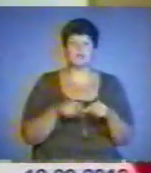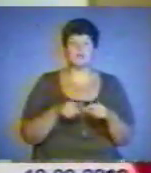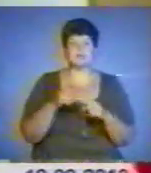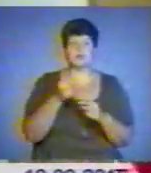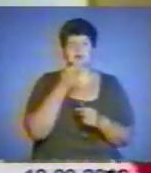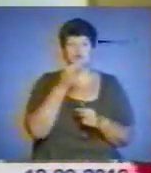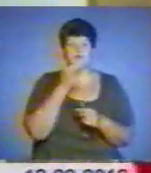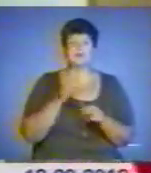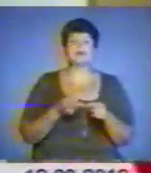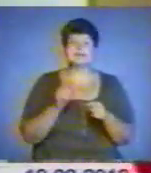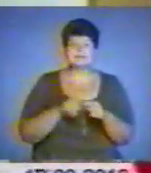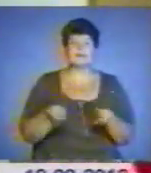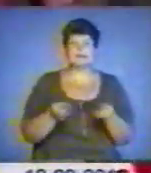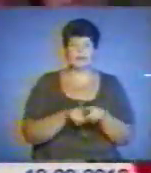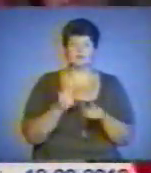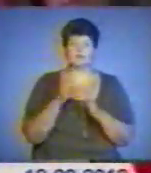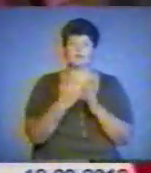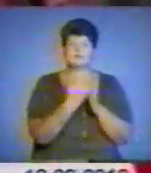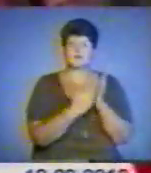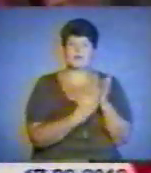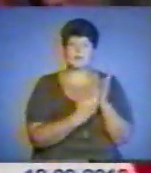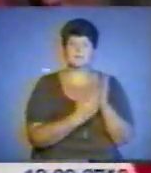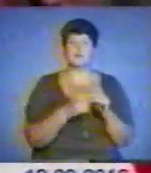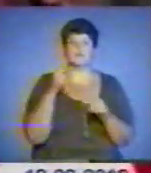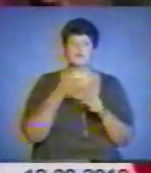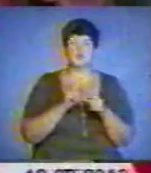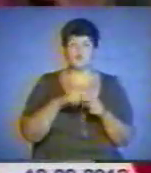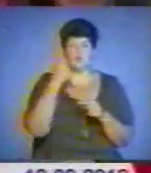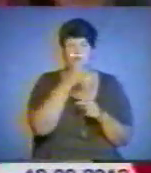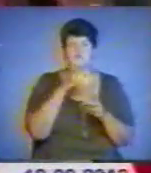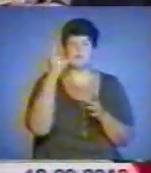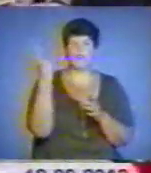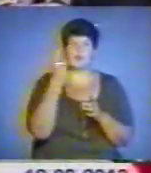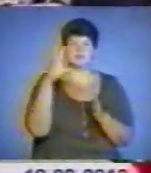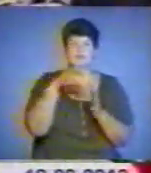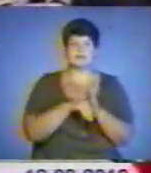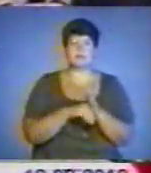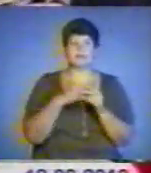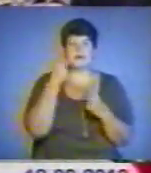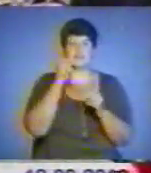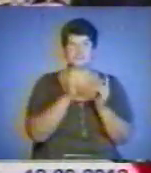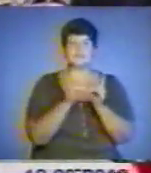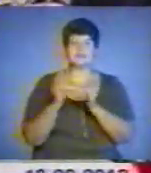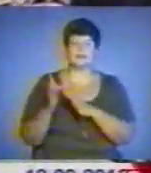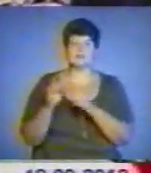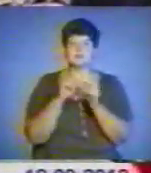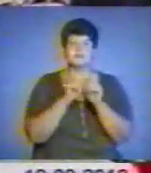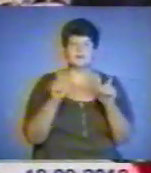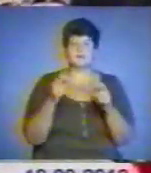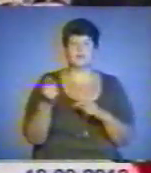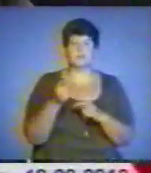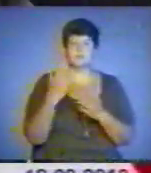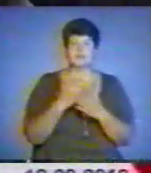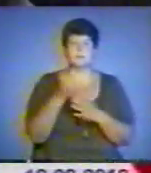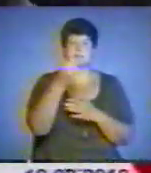закладі – це теж буде одним із критерій. Цього року вперше ввели номінацію «Кращий інтернатний навчальний заклад». На Тернопільщині є 15